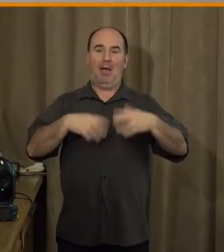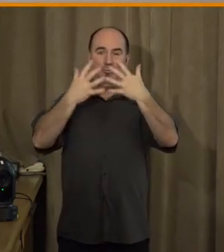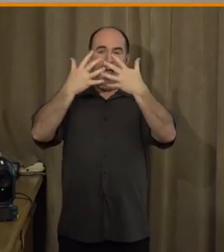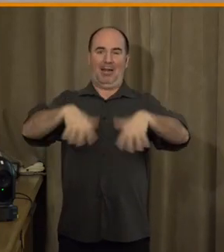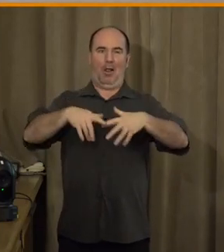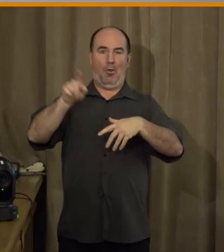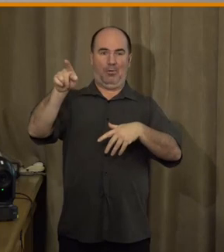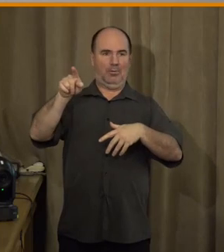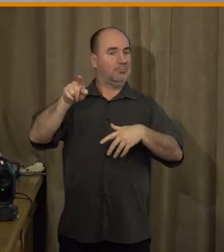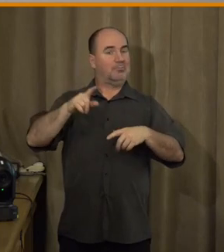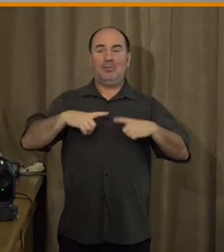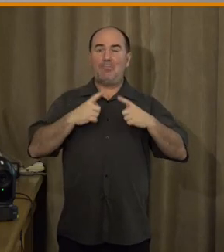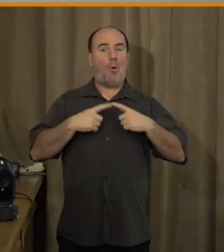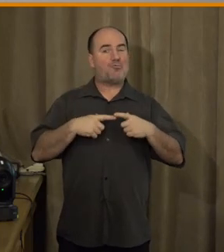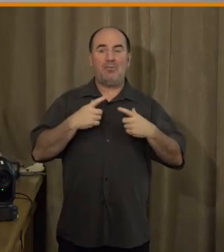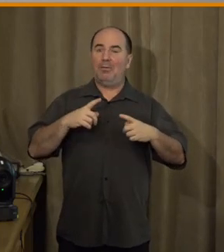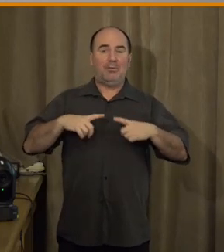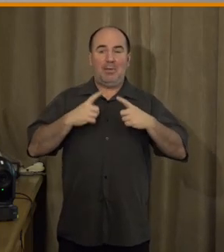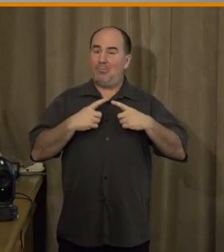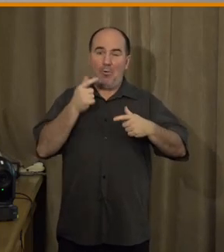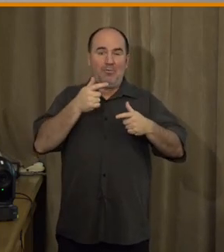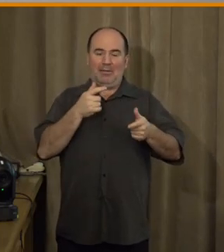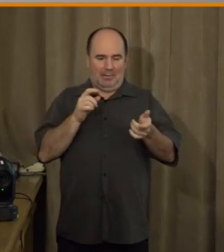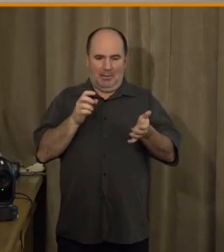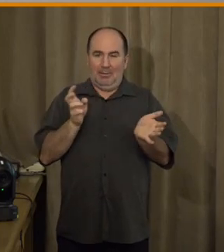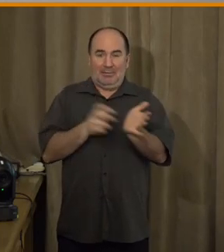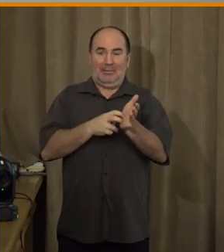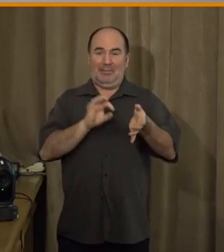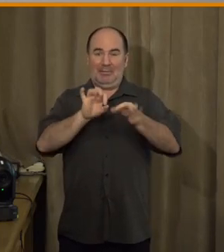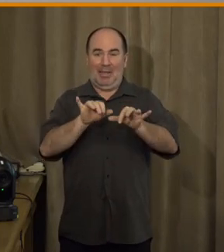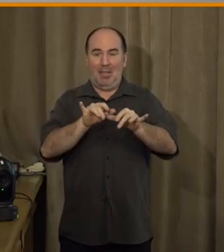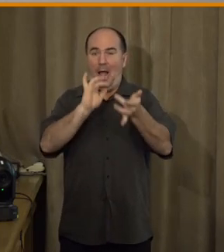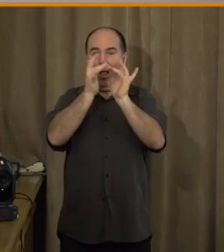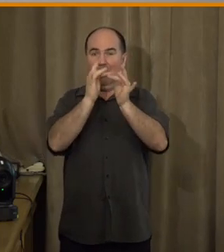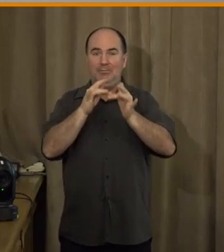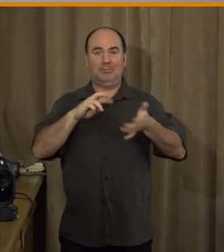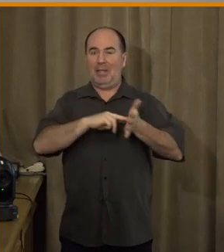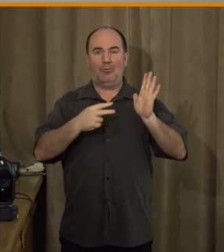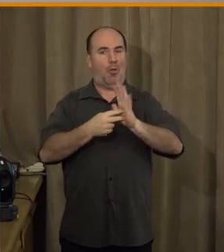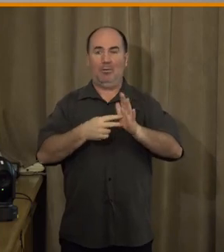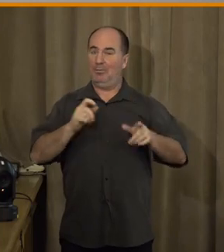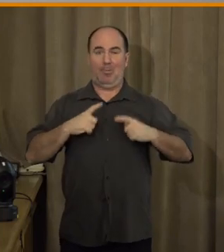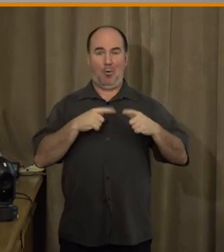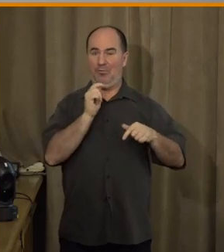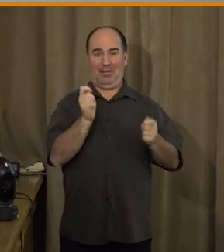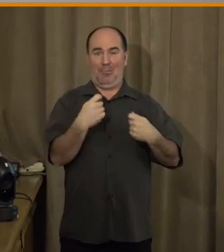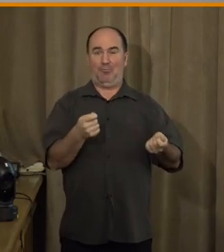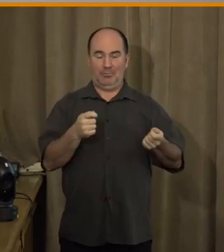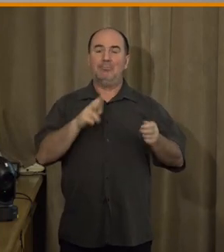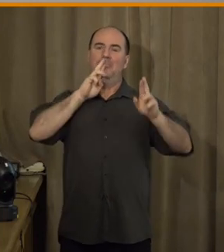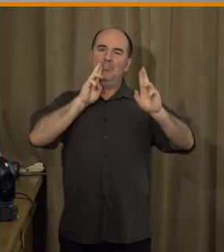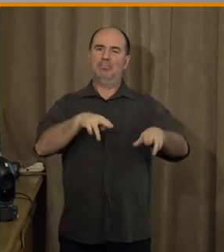technologie. Teď teda, jak jste zmiňovala, asi na to narážíte, je v senátu vlastně senátní návrh,